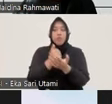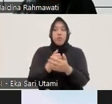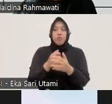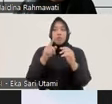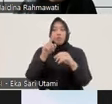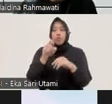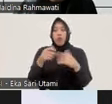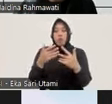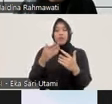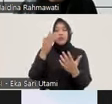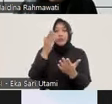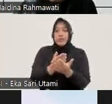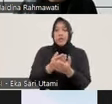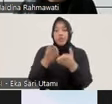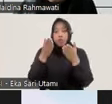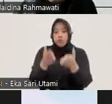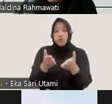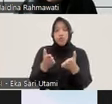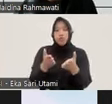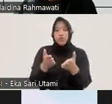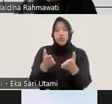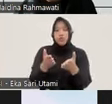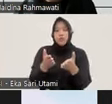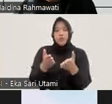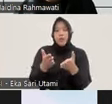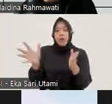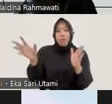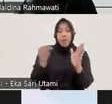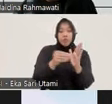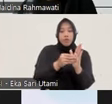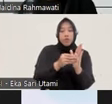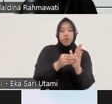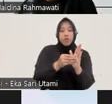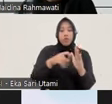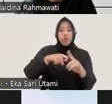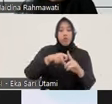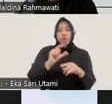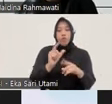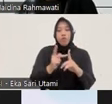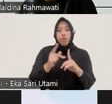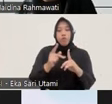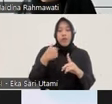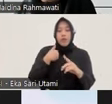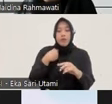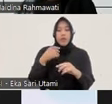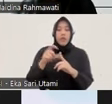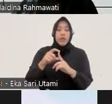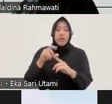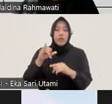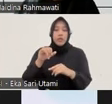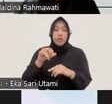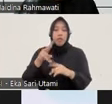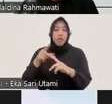tekankan untuk bisa dimuat di dalam RQH boleh ada pelaksanaan diversi boleh ada pelaksanaan mediasi penal